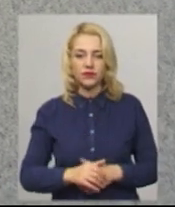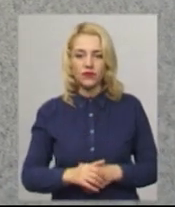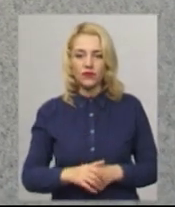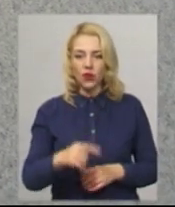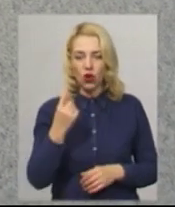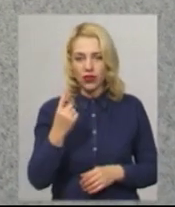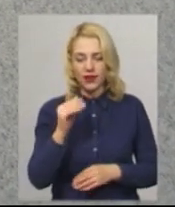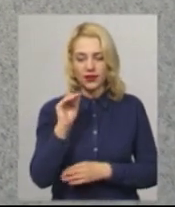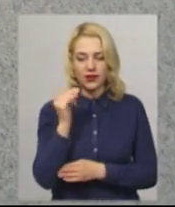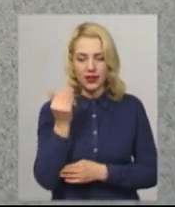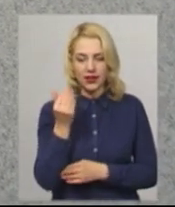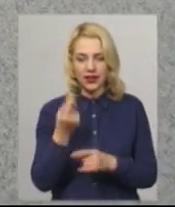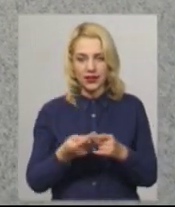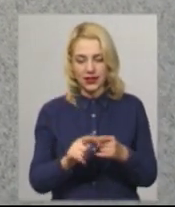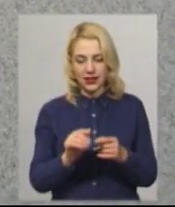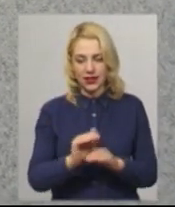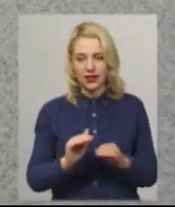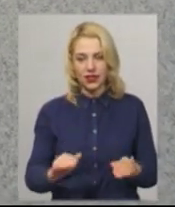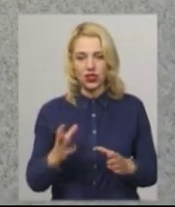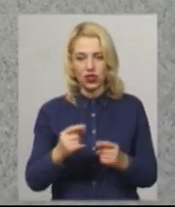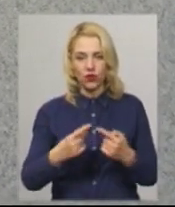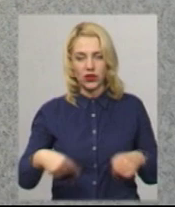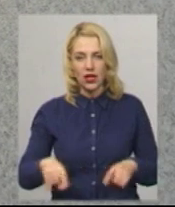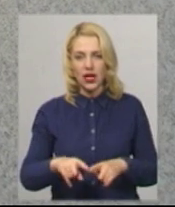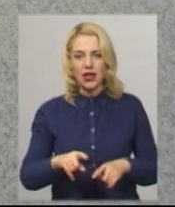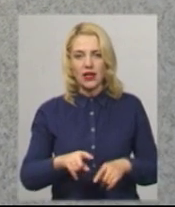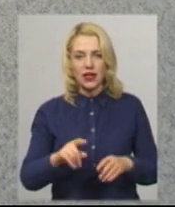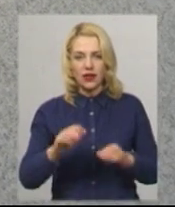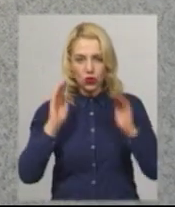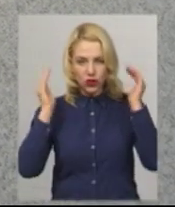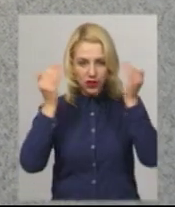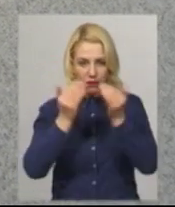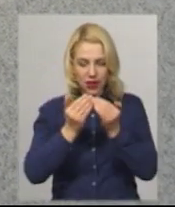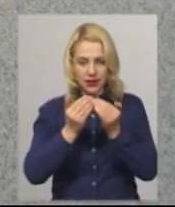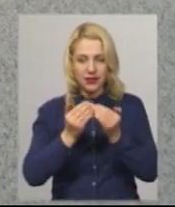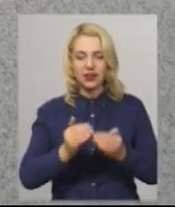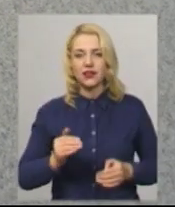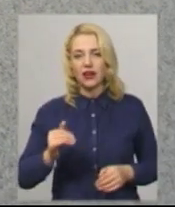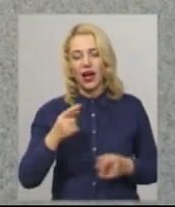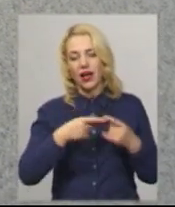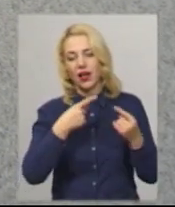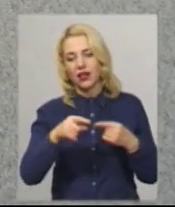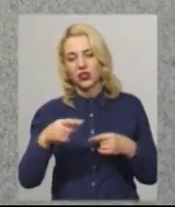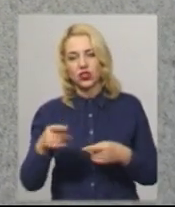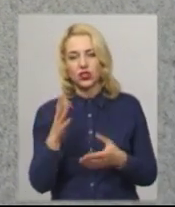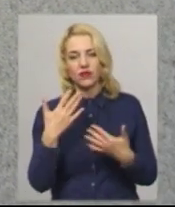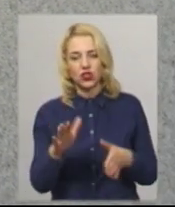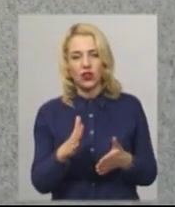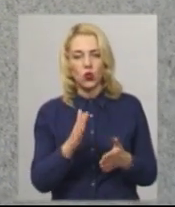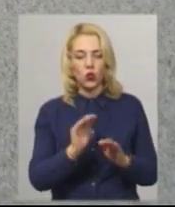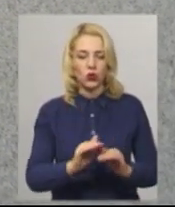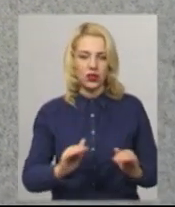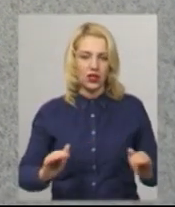Одна дитина з цих ще у відділенні інтенсивної терапії і реанімації, решта вже в дитячому